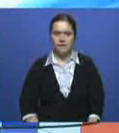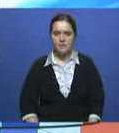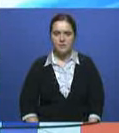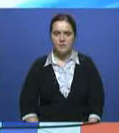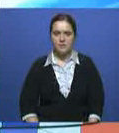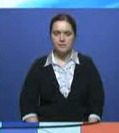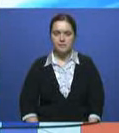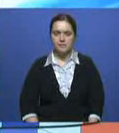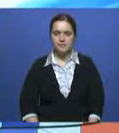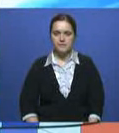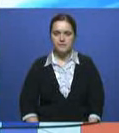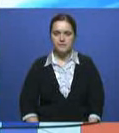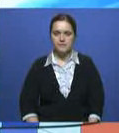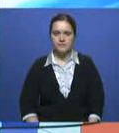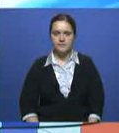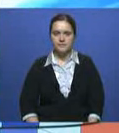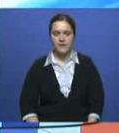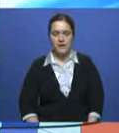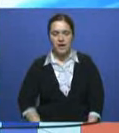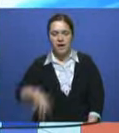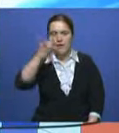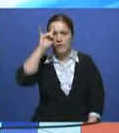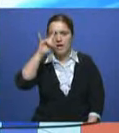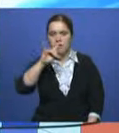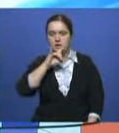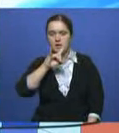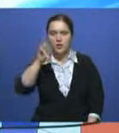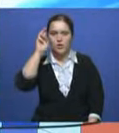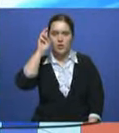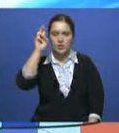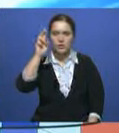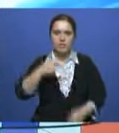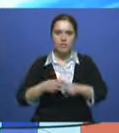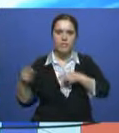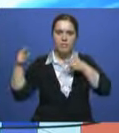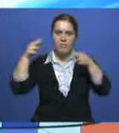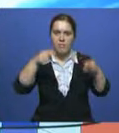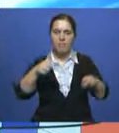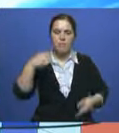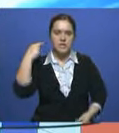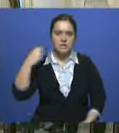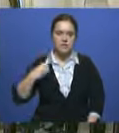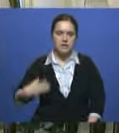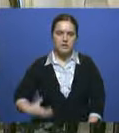И начнем выпуск с официальных новостей. В Казахстан с государственным визитом прибыл президент Франции.